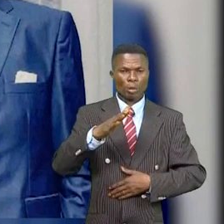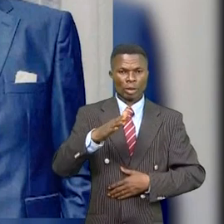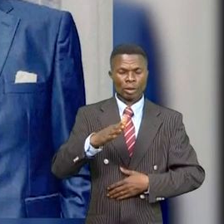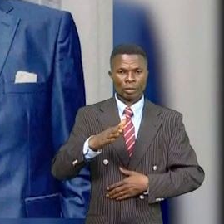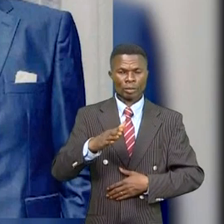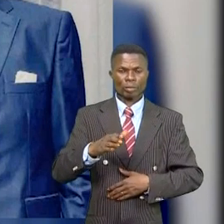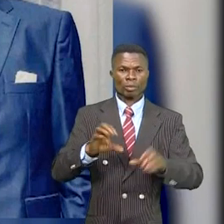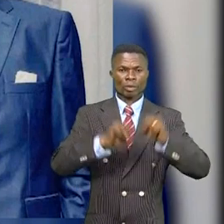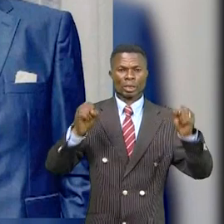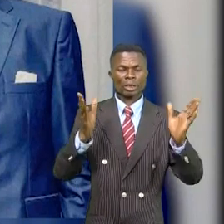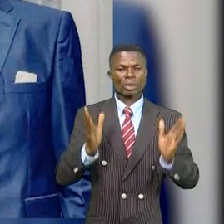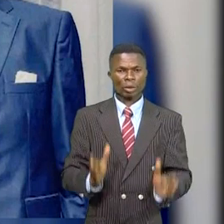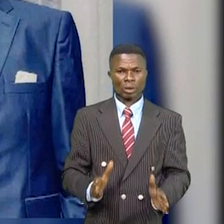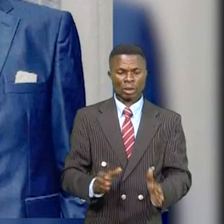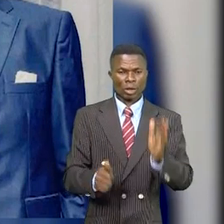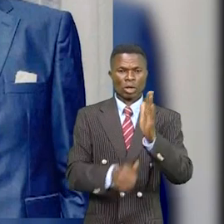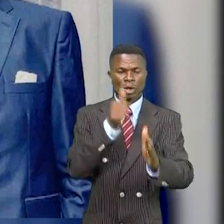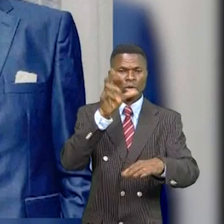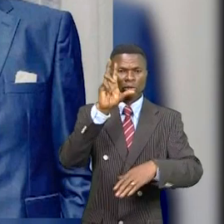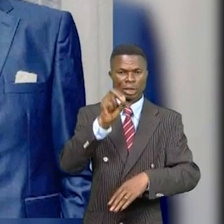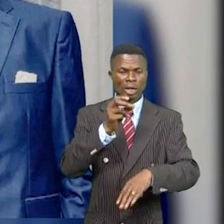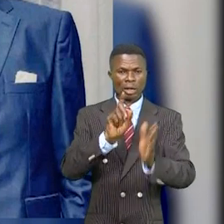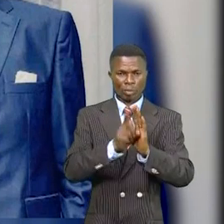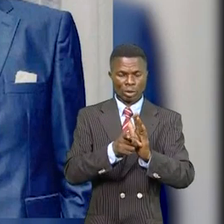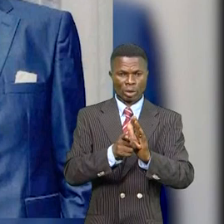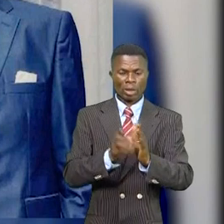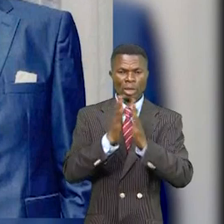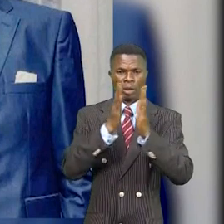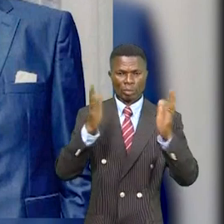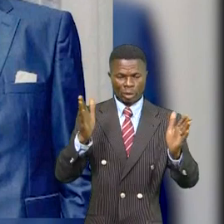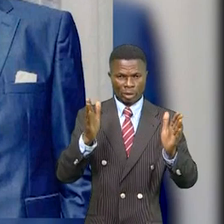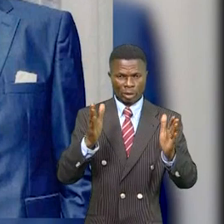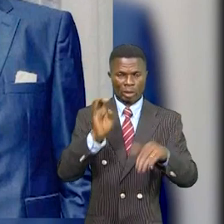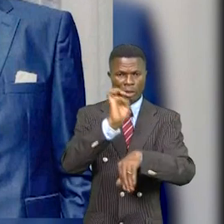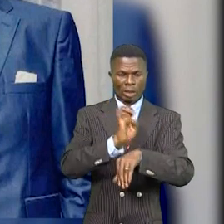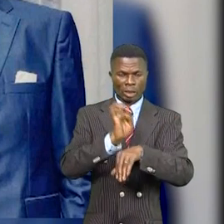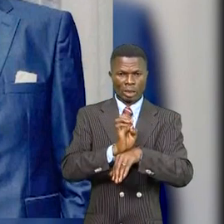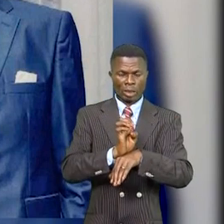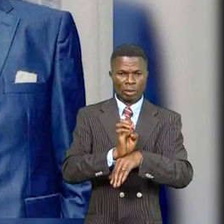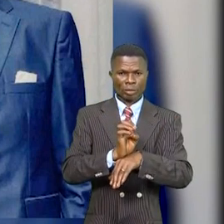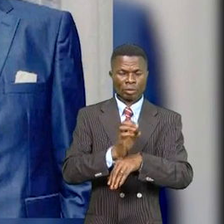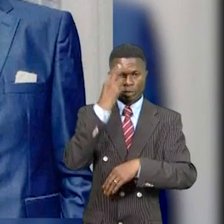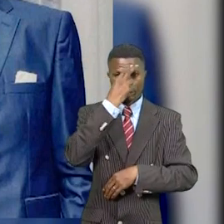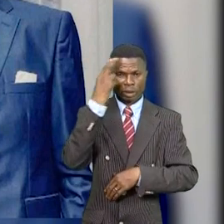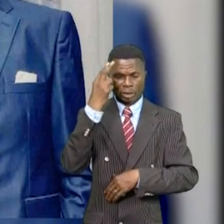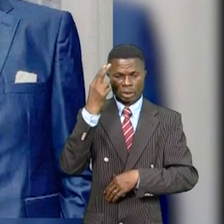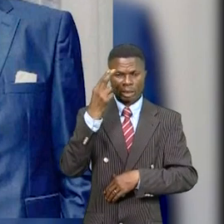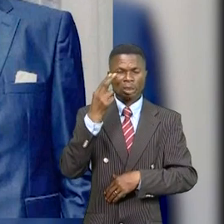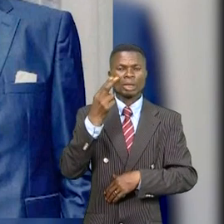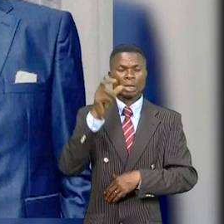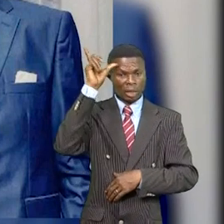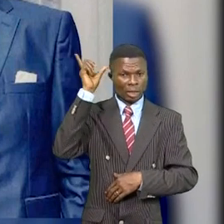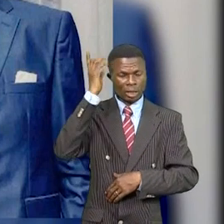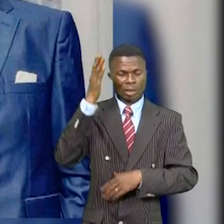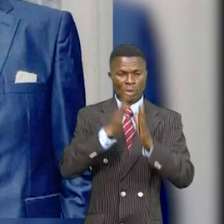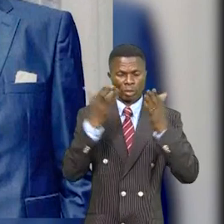du Saint-Cantenaire 11h30 célébration hécaristique à la cathédrale Notre-Dame du Congo après la